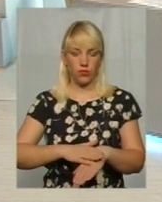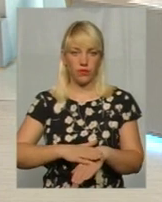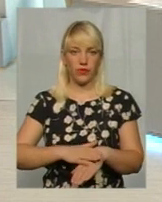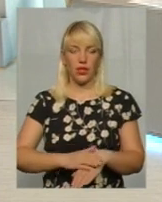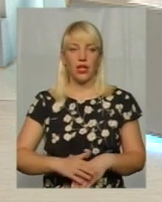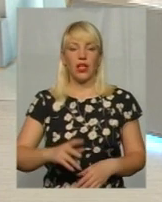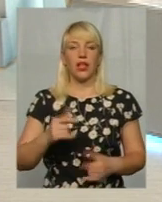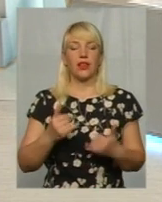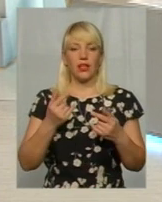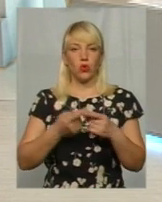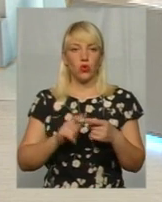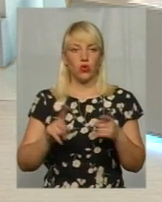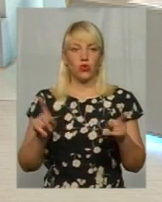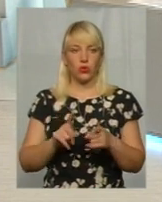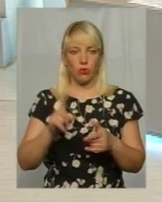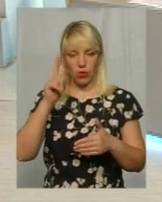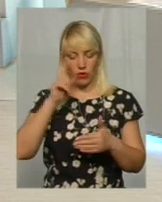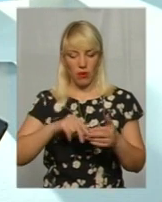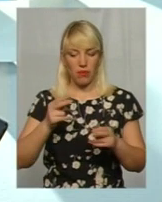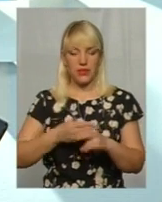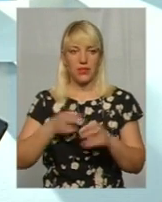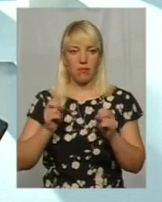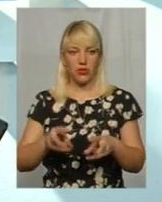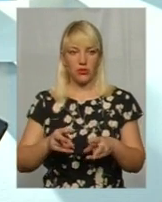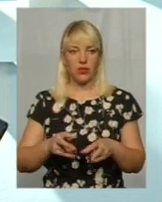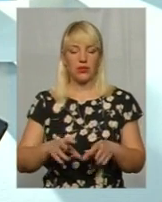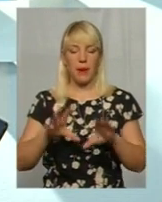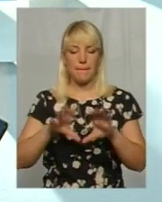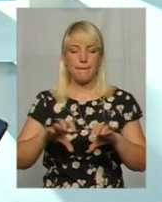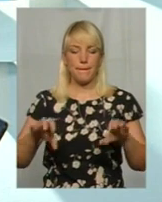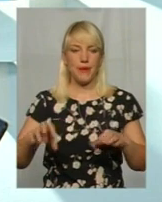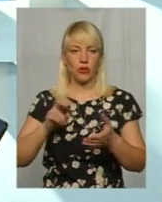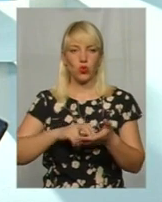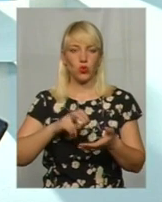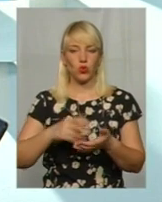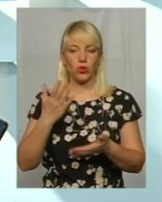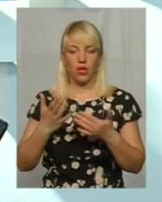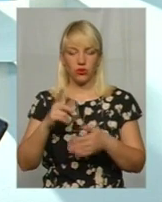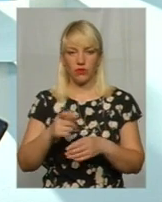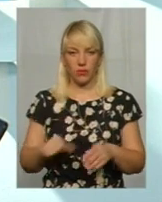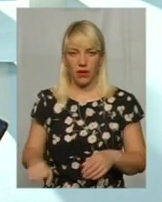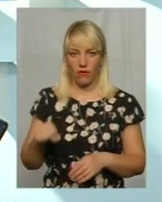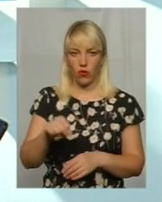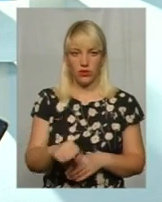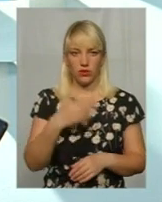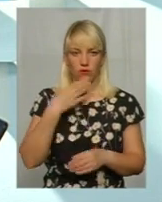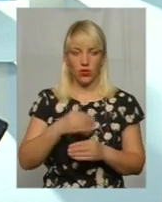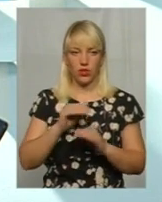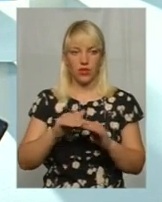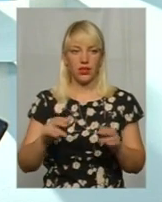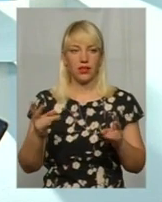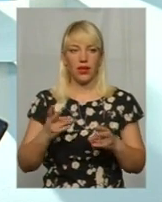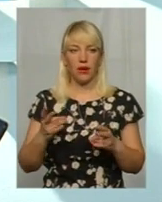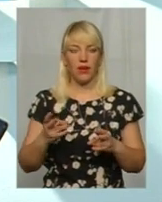Відповідь для того, щоб переконатися в можливій безпечності батуту, при тому, як люди приводять своїх дітей, можливо запитати,